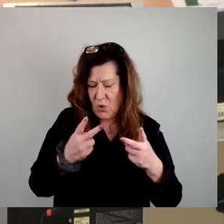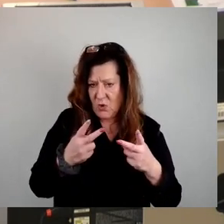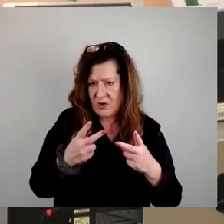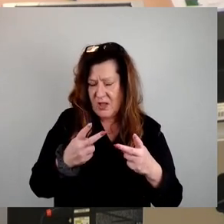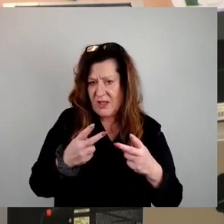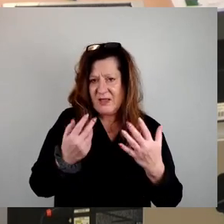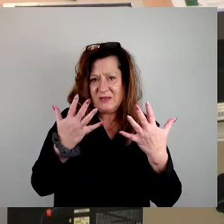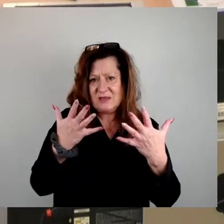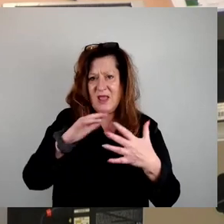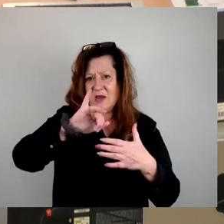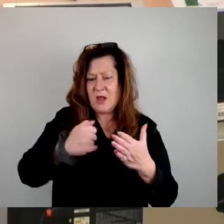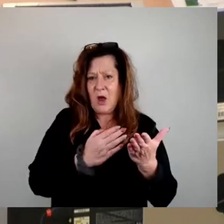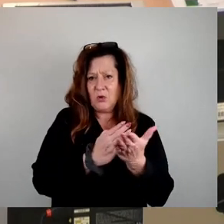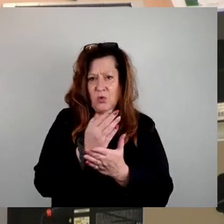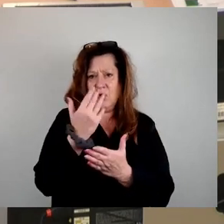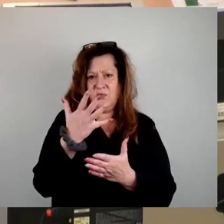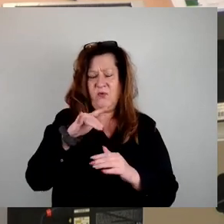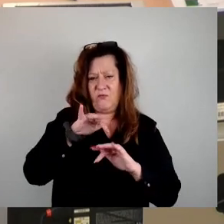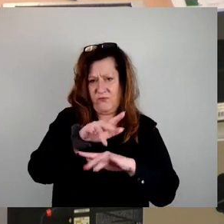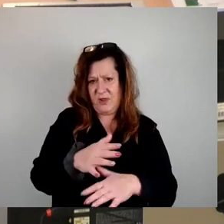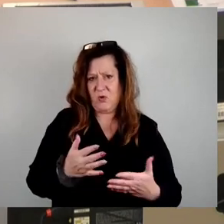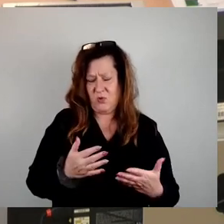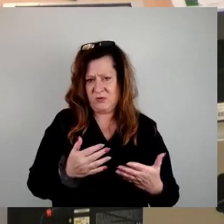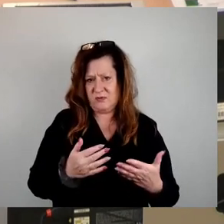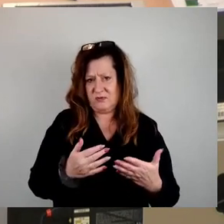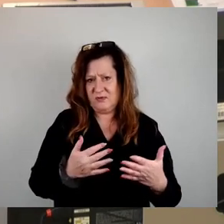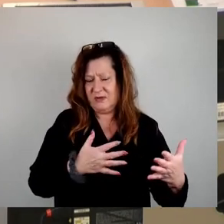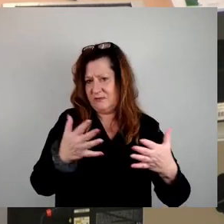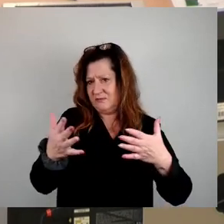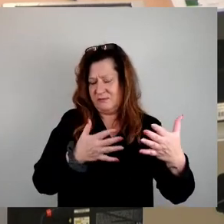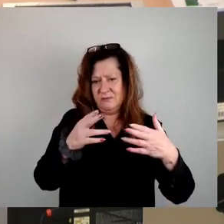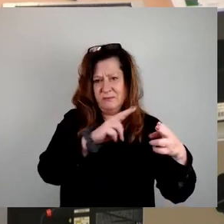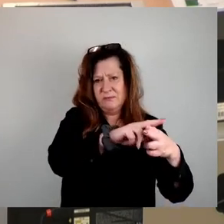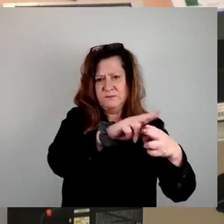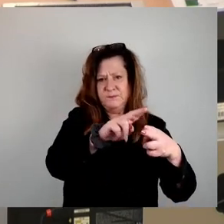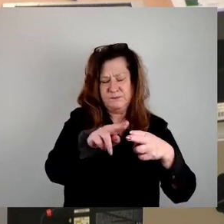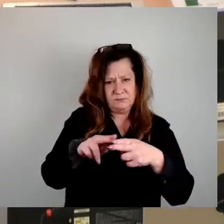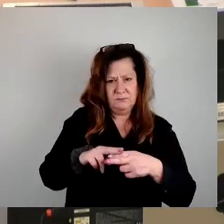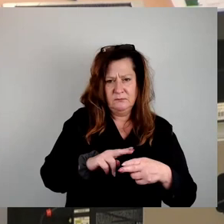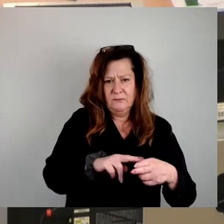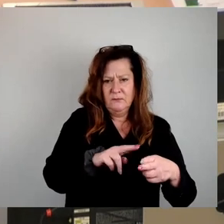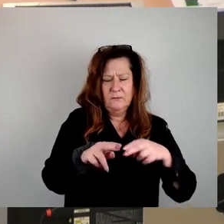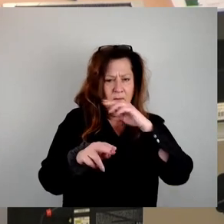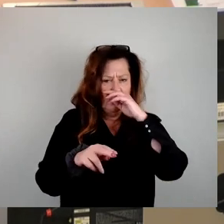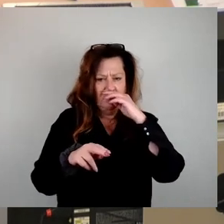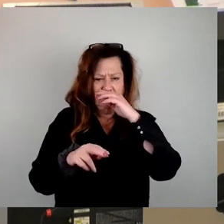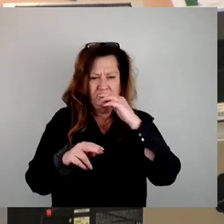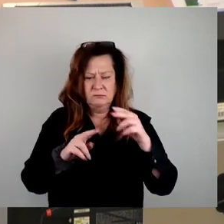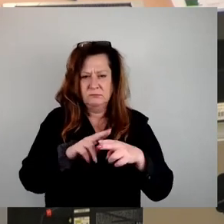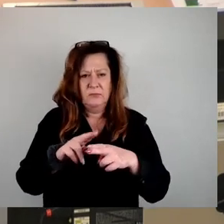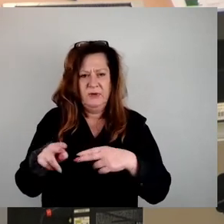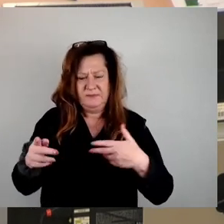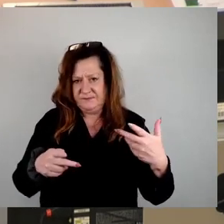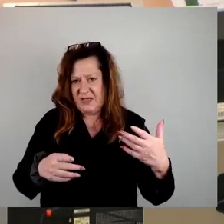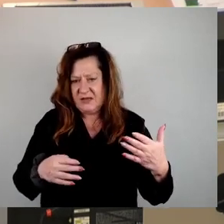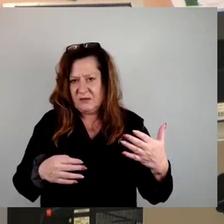geringeren Zeit als mit 10 Jahren für die Sanierung der Wohnungen gerechnet wird. Auch da passt